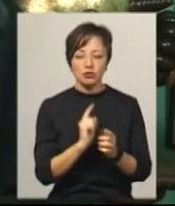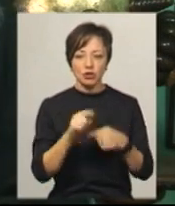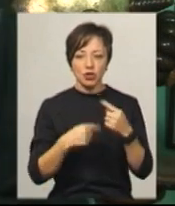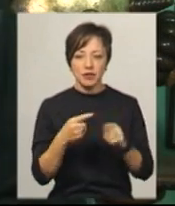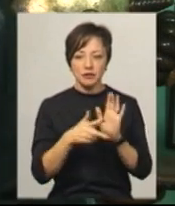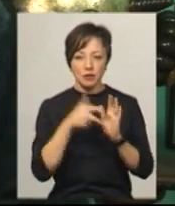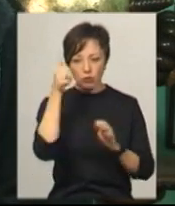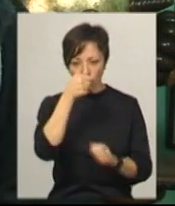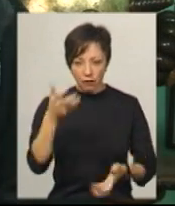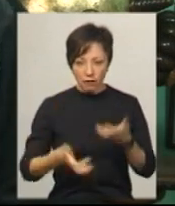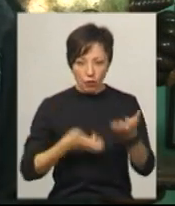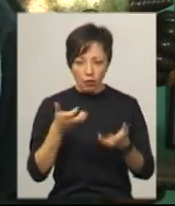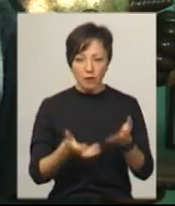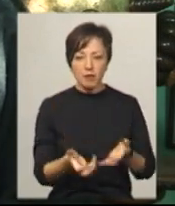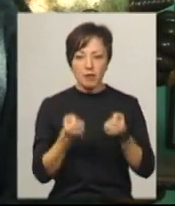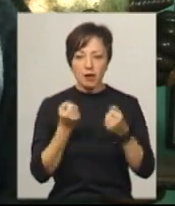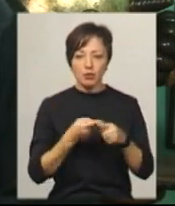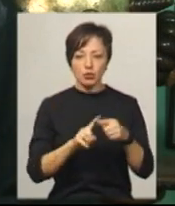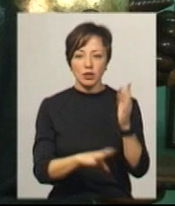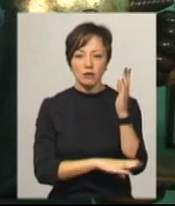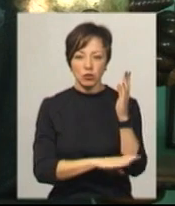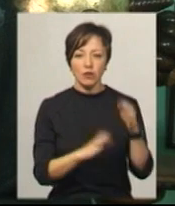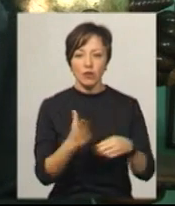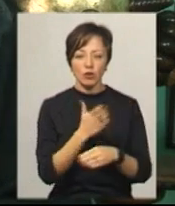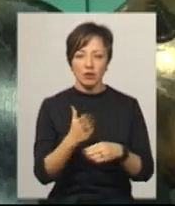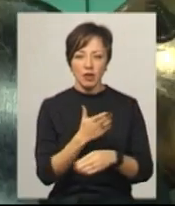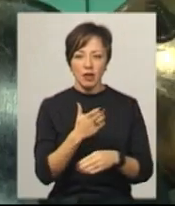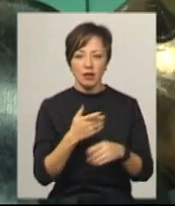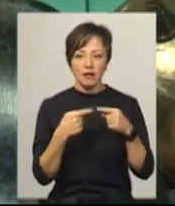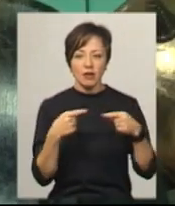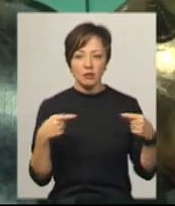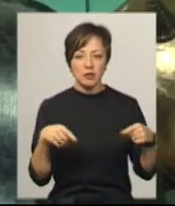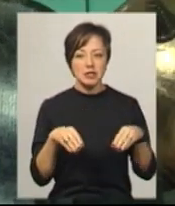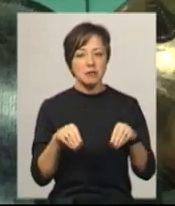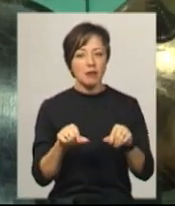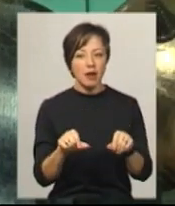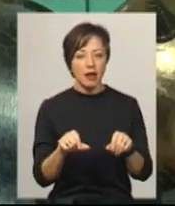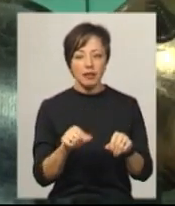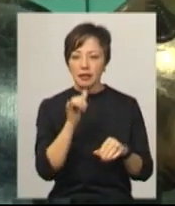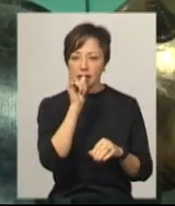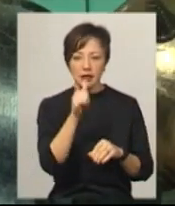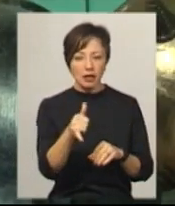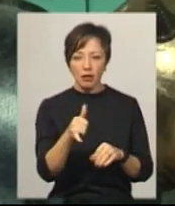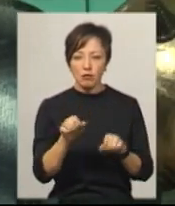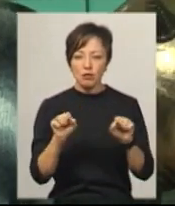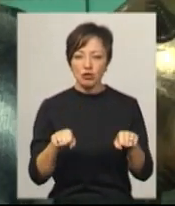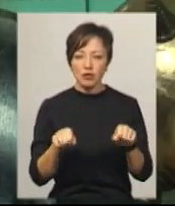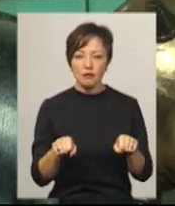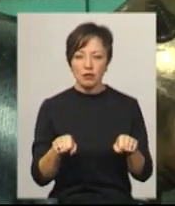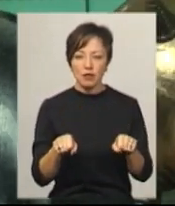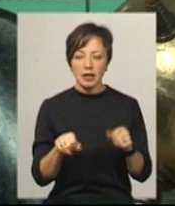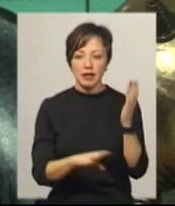років її відкопували, брали цю деревину, виготовляли вироби. Земля не дає можливості